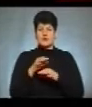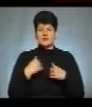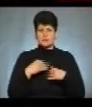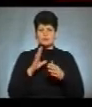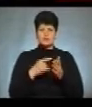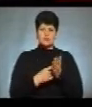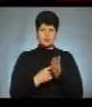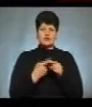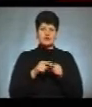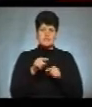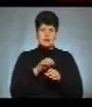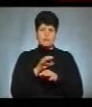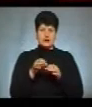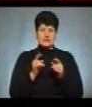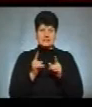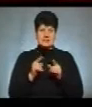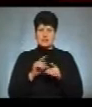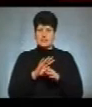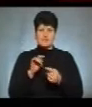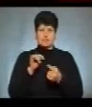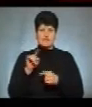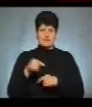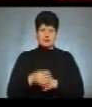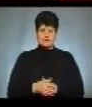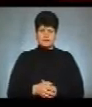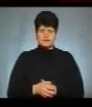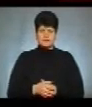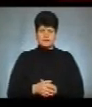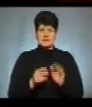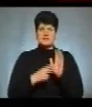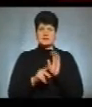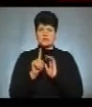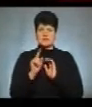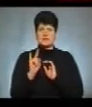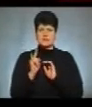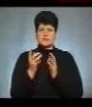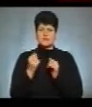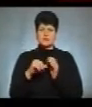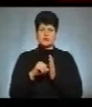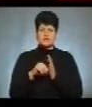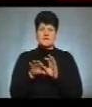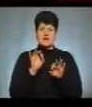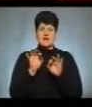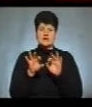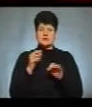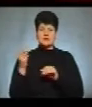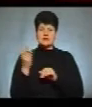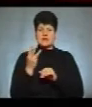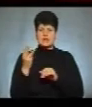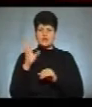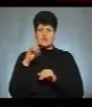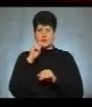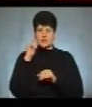доведено, що даний проект дійсно відповідає вимогам. 71 дитина взяла участь у кастингу 3-го всеукраїнського